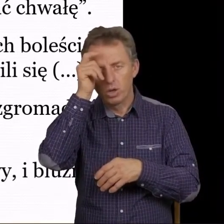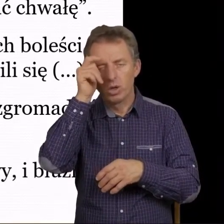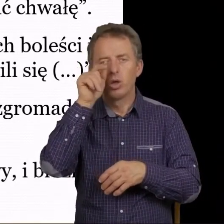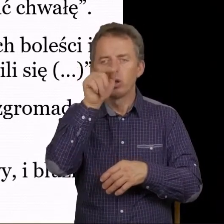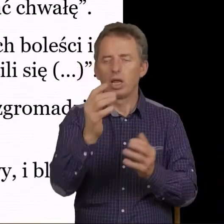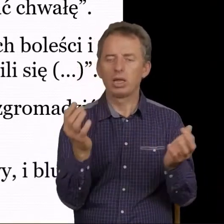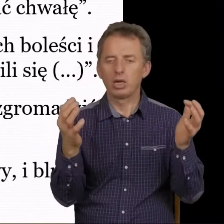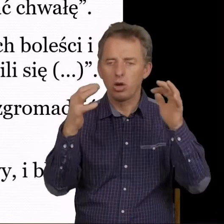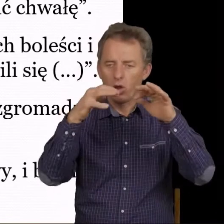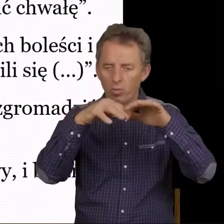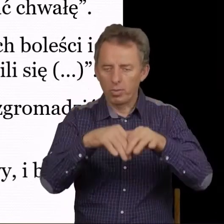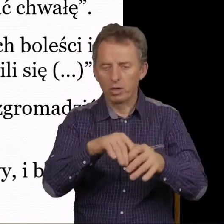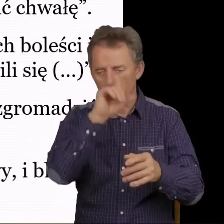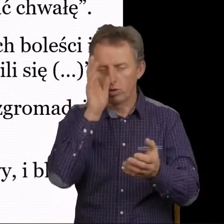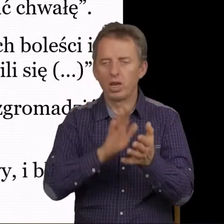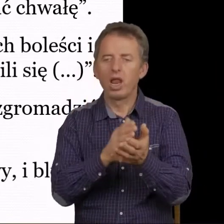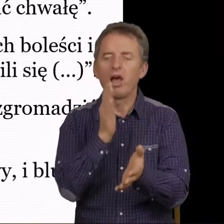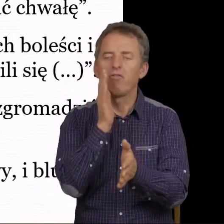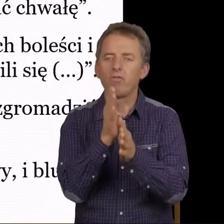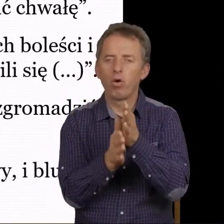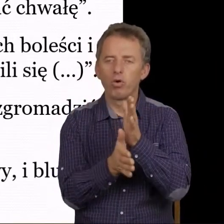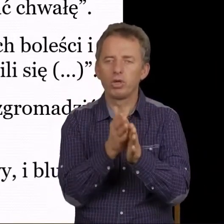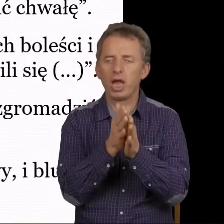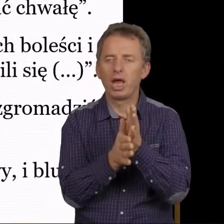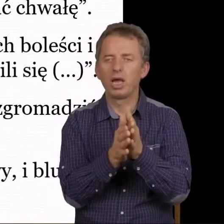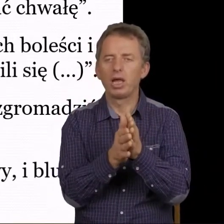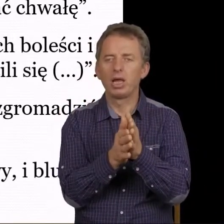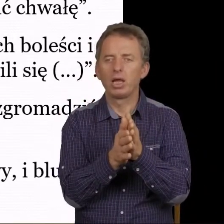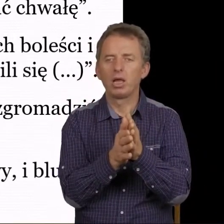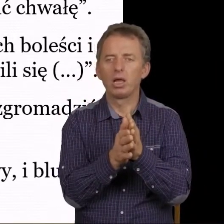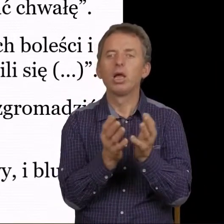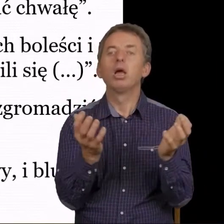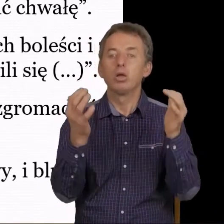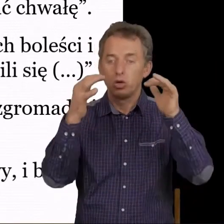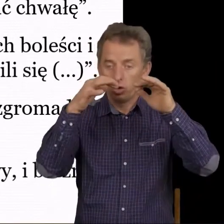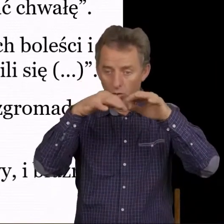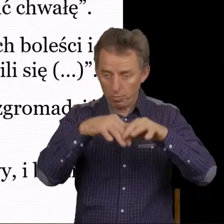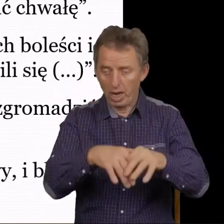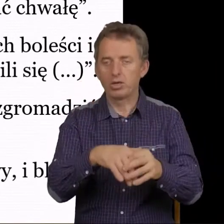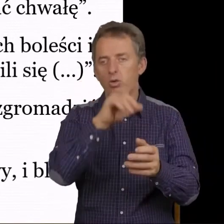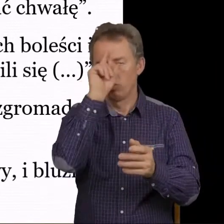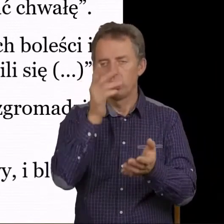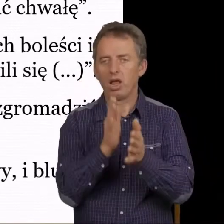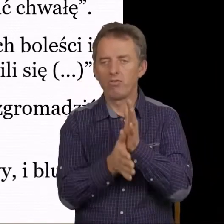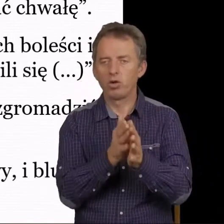zgromadzić ludzi na wojnę i zgromadził ich.